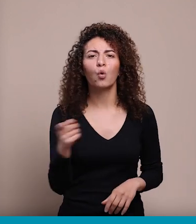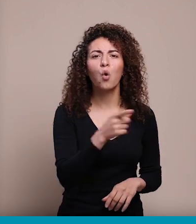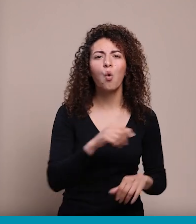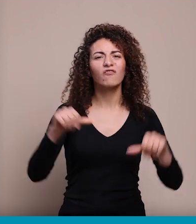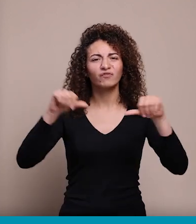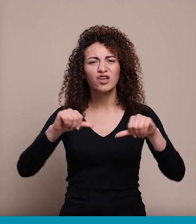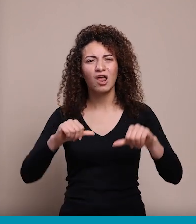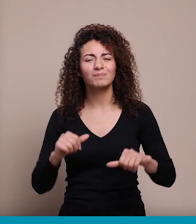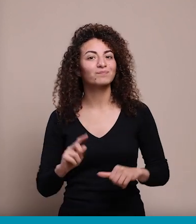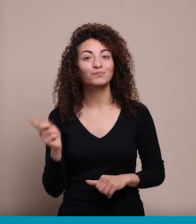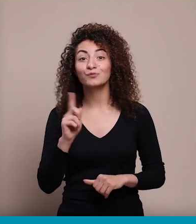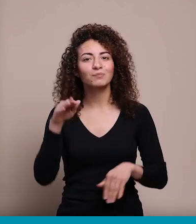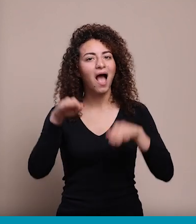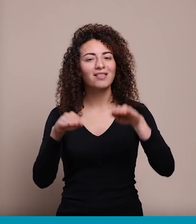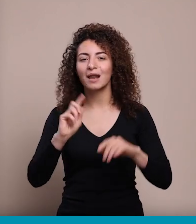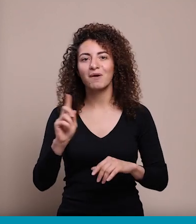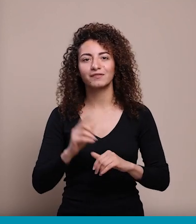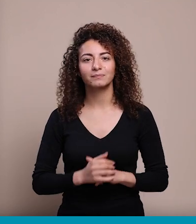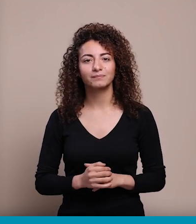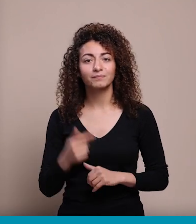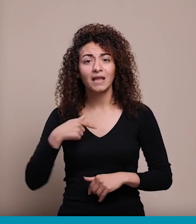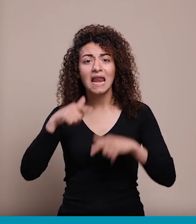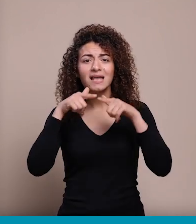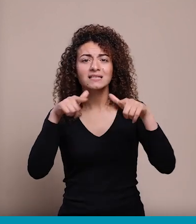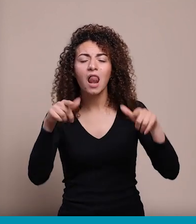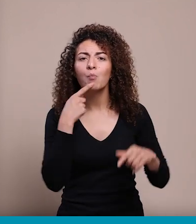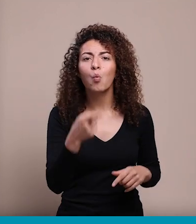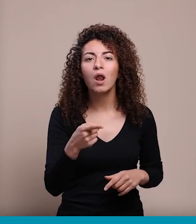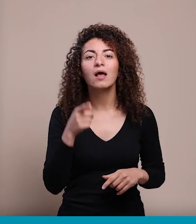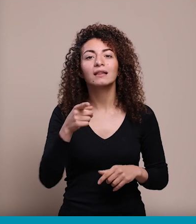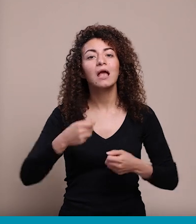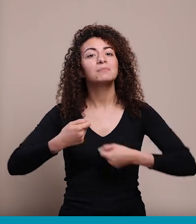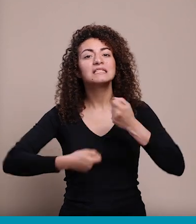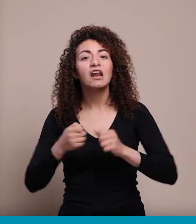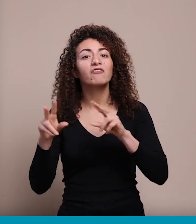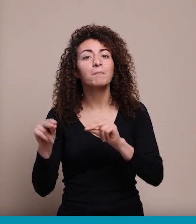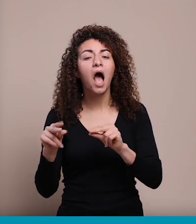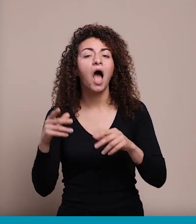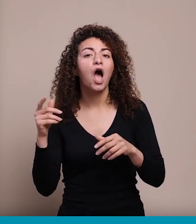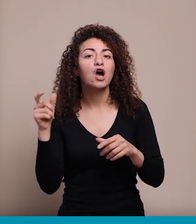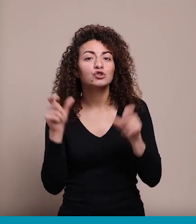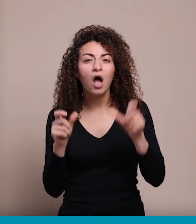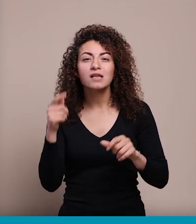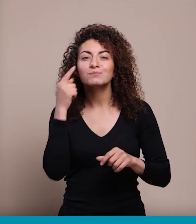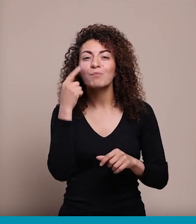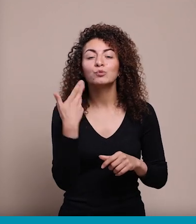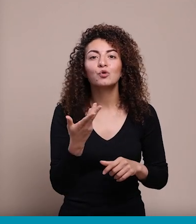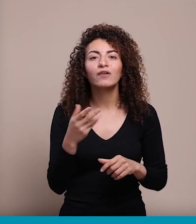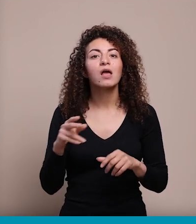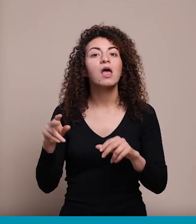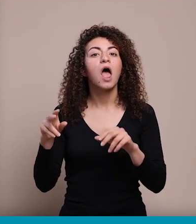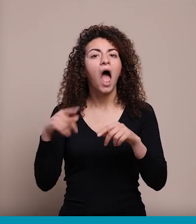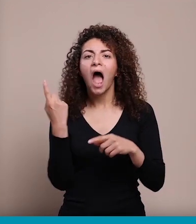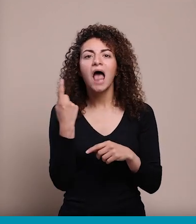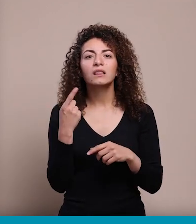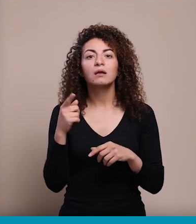ما إنه عدل يعني هيدا الموضوع بس الرسالة اللي بقول لأنه تعاملوا معه كشخص عادي لا تطلعوه كتير كتير لفوق ولا